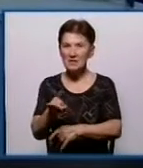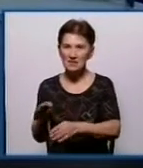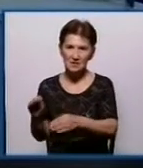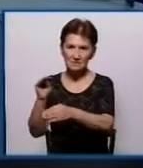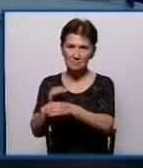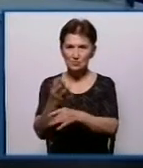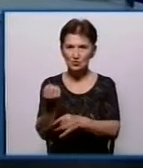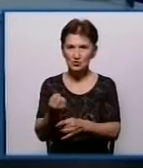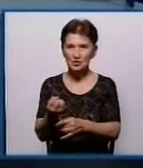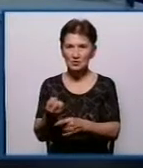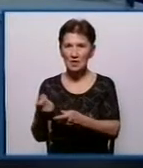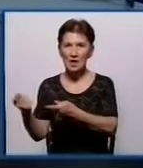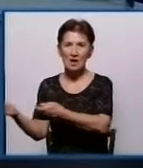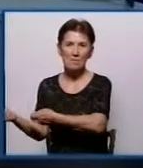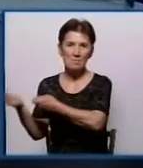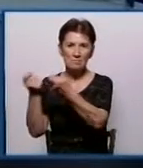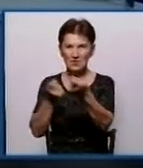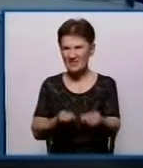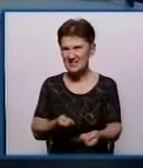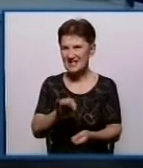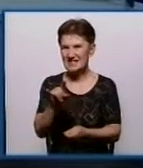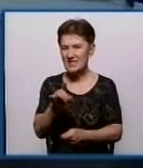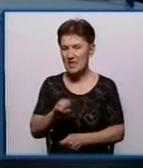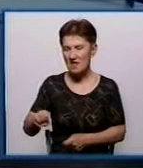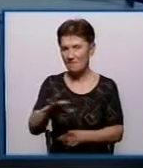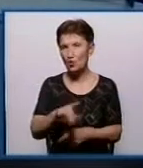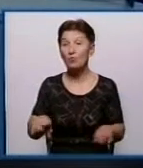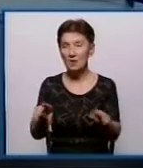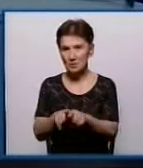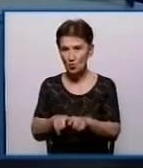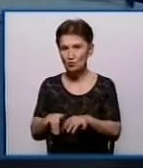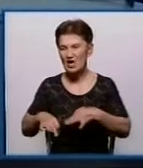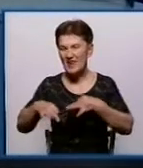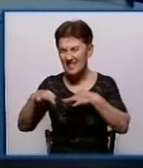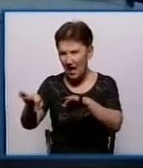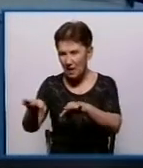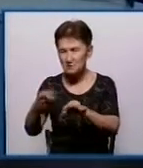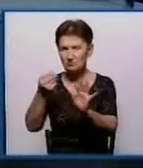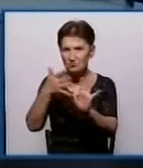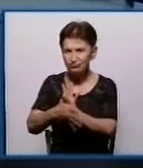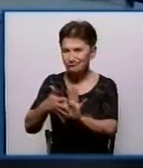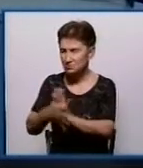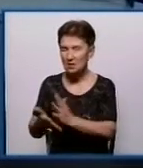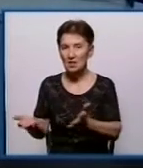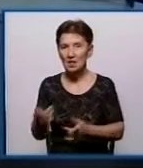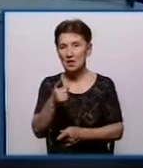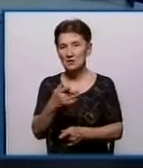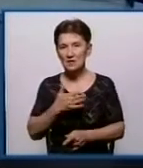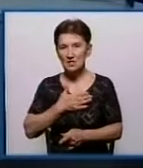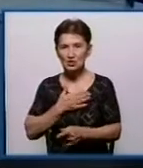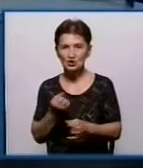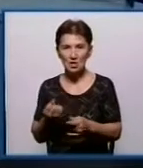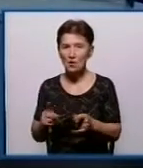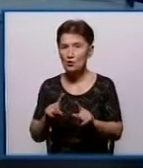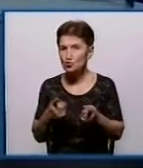довезти з Європи до Дніпрокі. Кіровоград – це теж відстань. Це вже наше недопрацювання. Хотілося б почути, чому